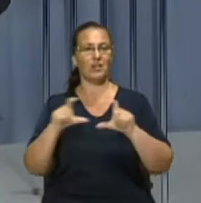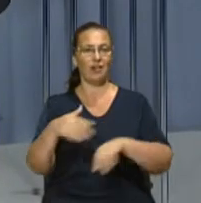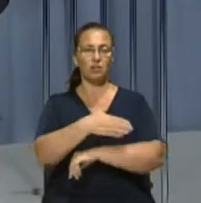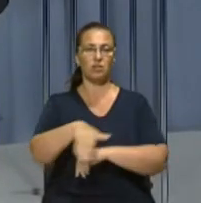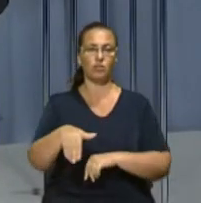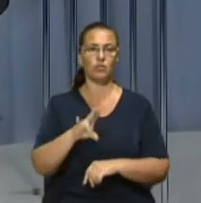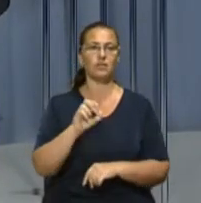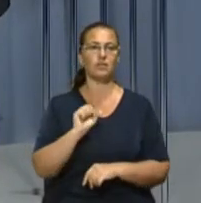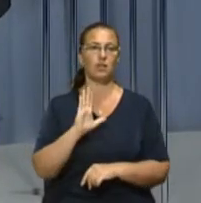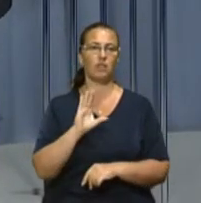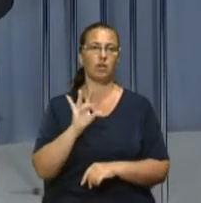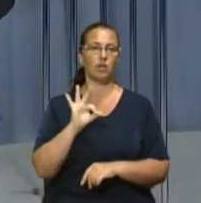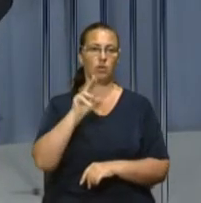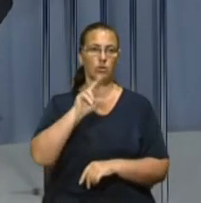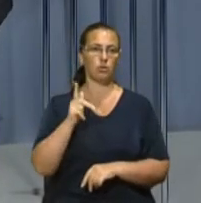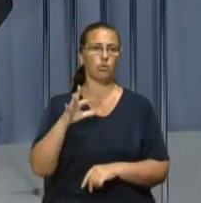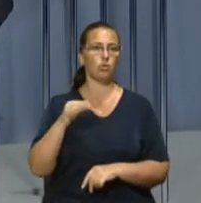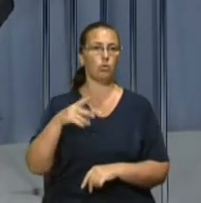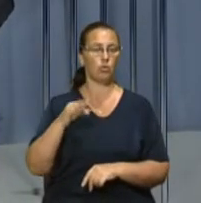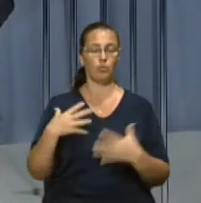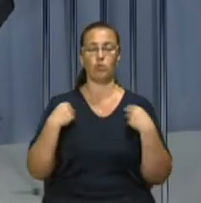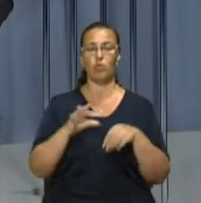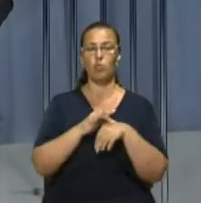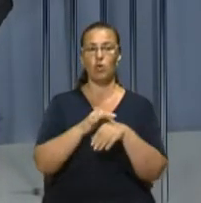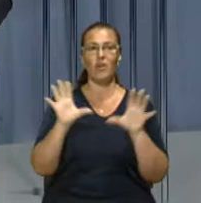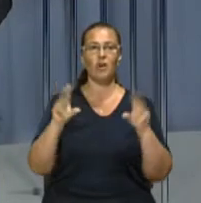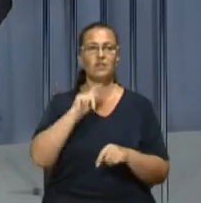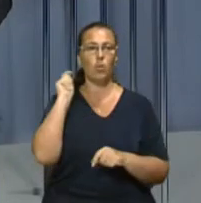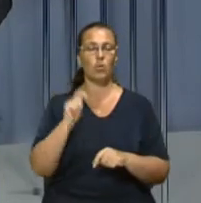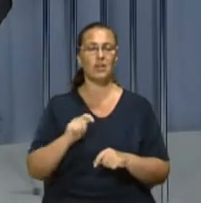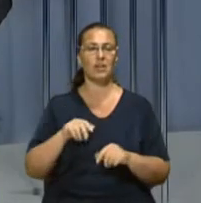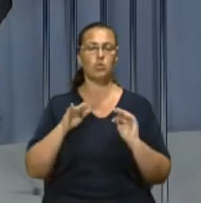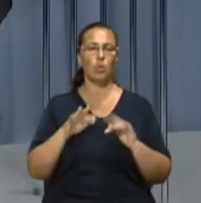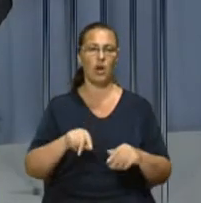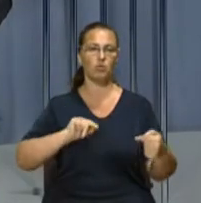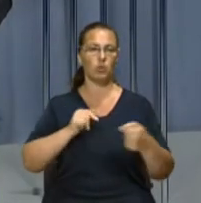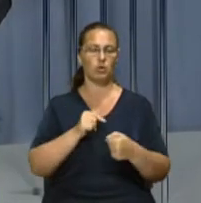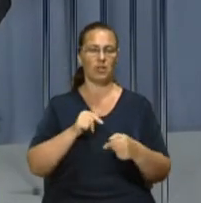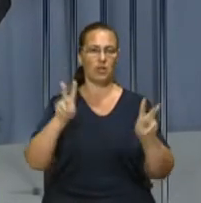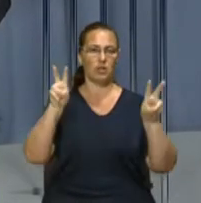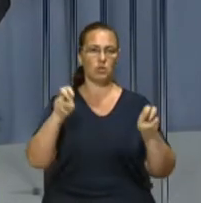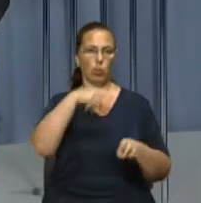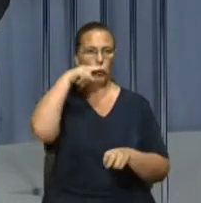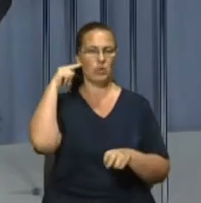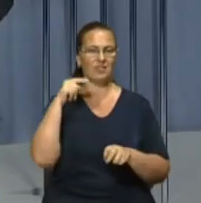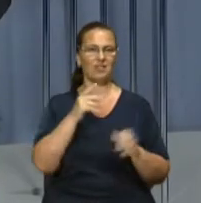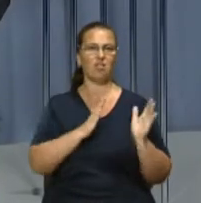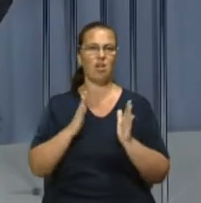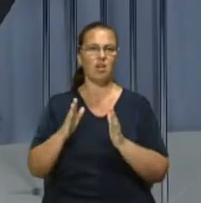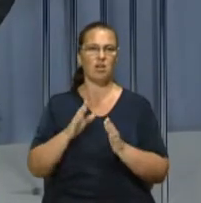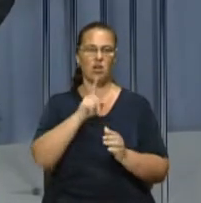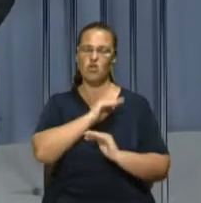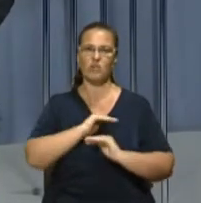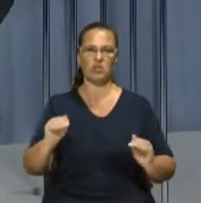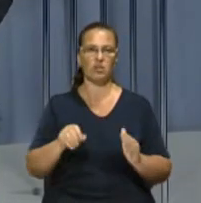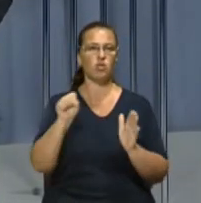вулиці Навроцького. У Львові провели всеукраїнську акцію протесту. Російський режим не тиші, вбиває. Вона